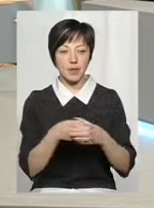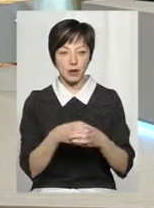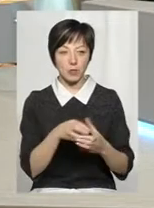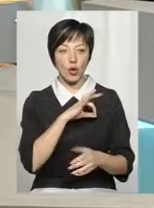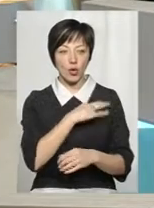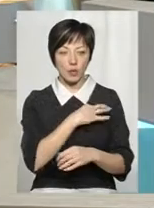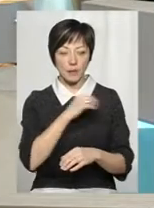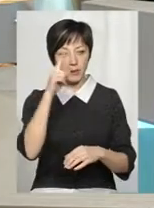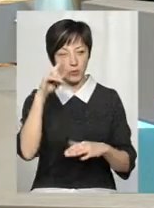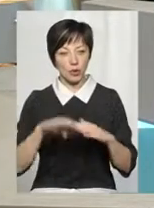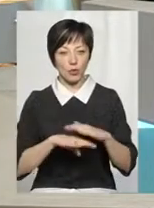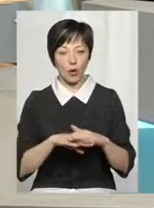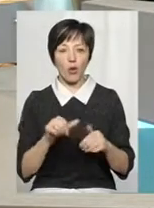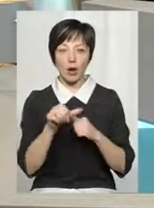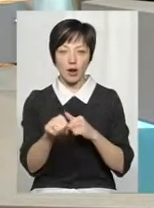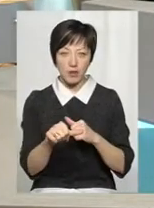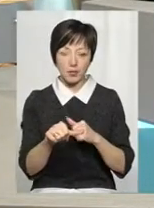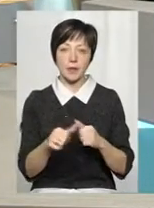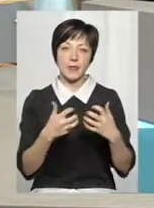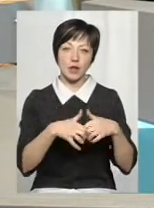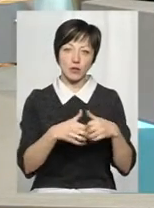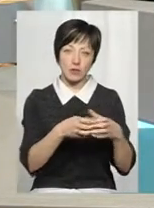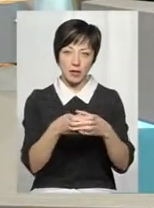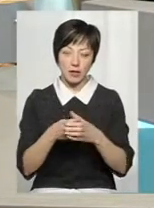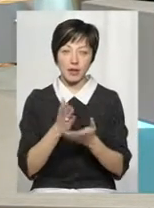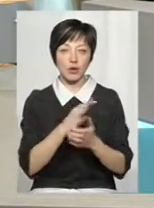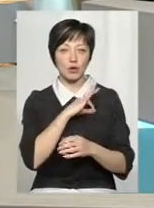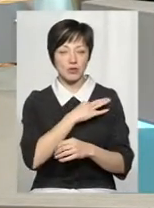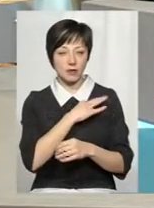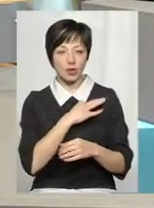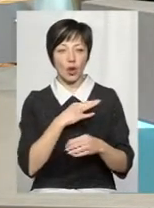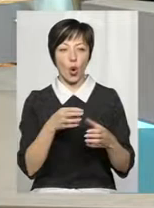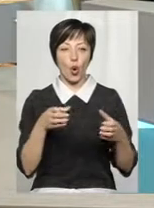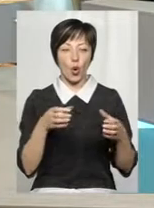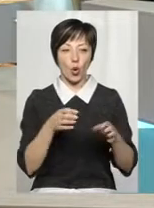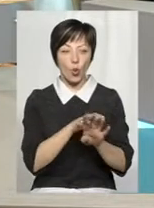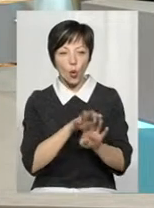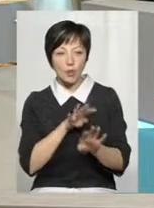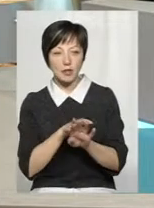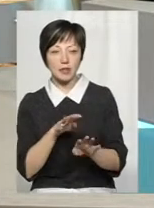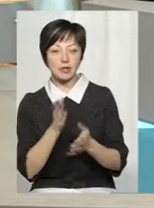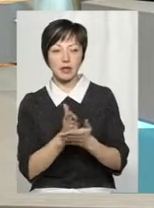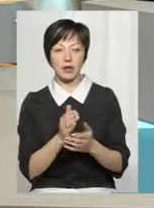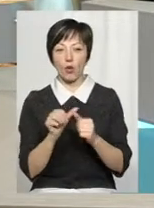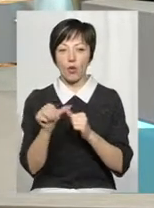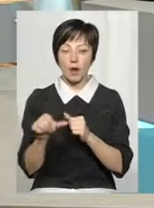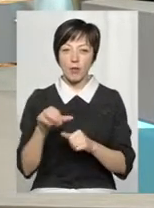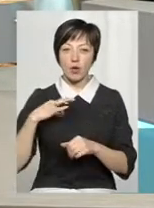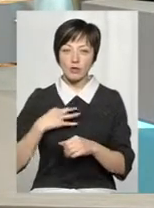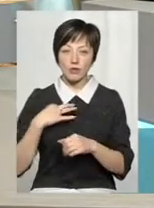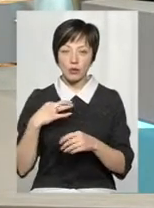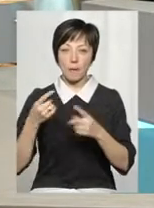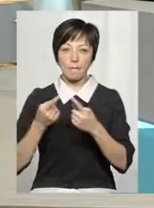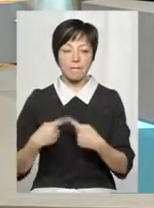розвідки, які підпорядковуються окремим механізованим бригадам. У них є розвідувальні роти, є окремі розвідувальні